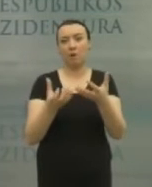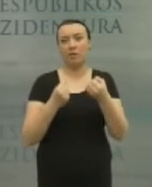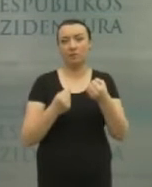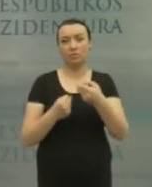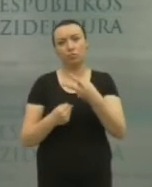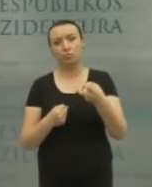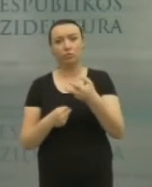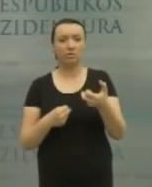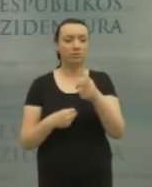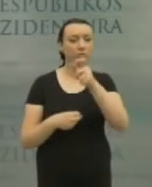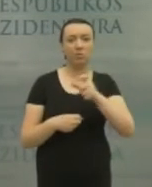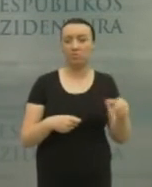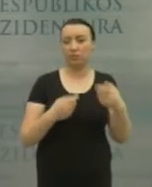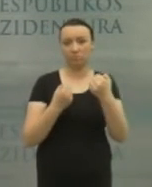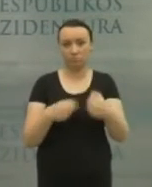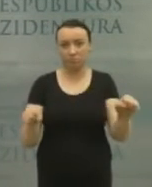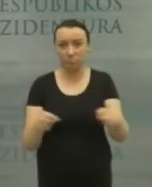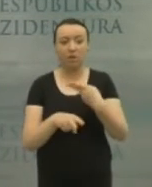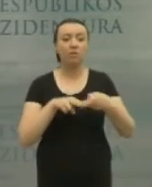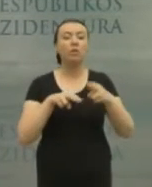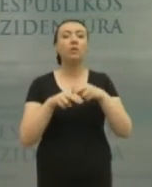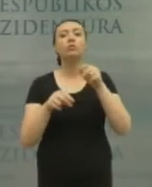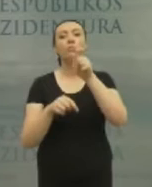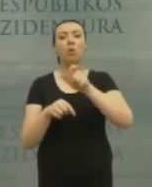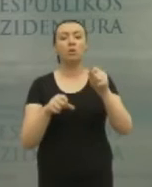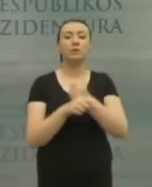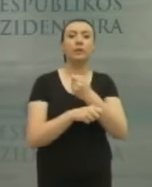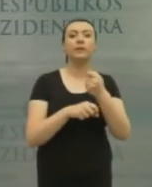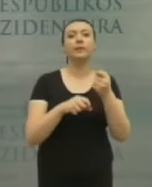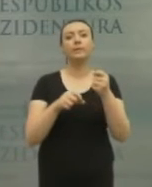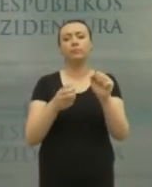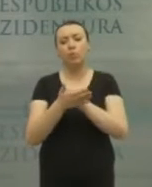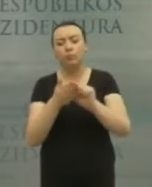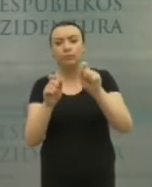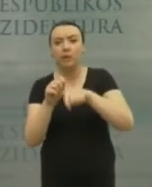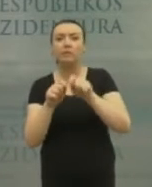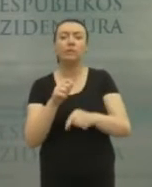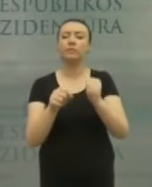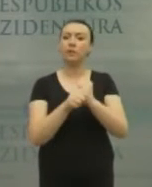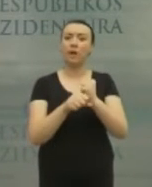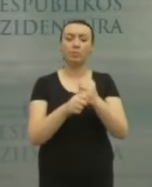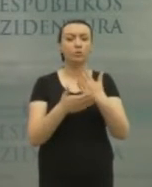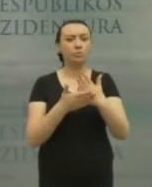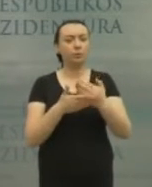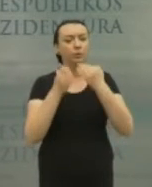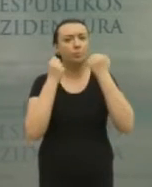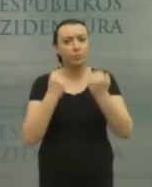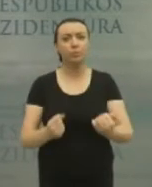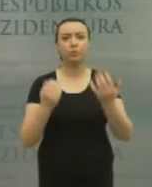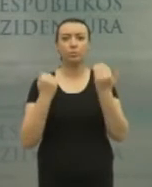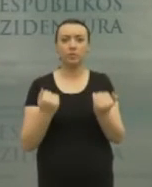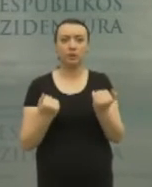keli šimtų žmonių, nes žmonės reikia identifikuoti. Vyksta tikrai labai intensyvus darbas, tačiau pats